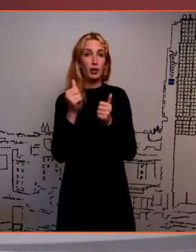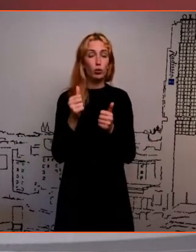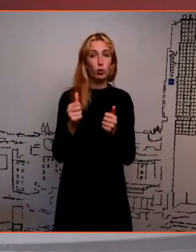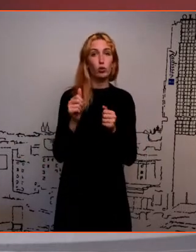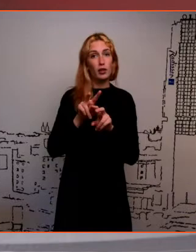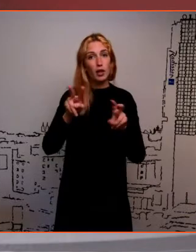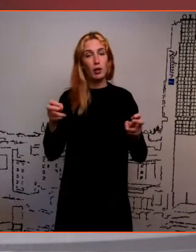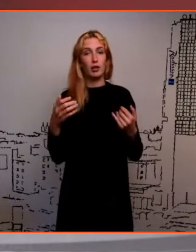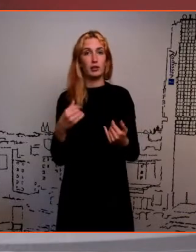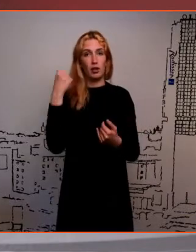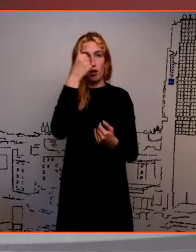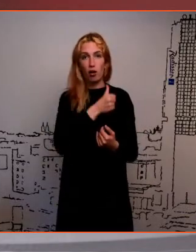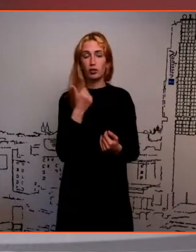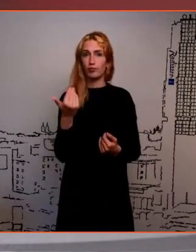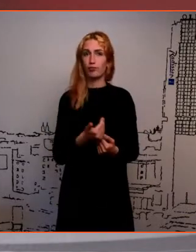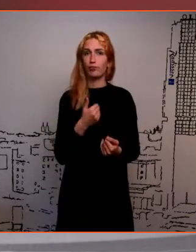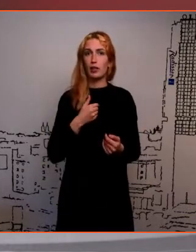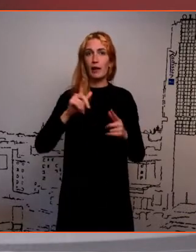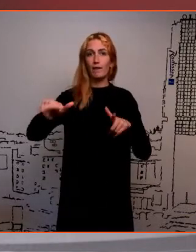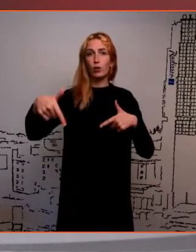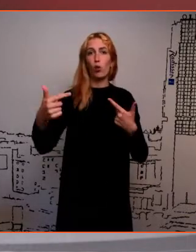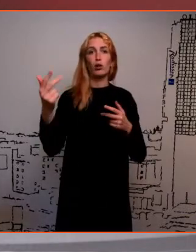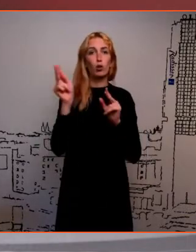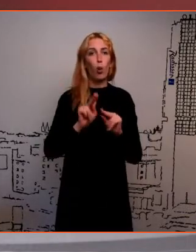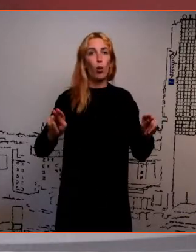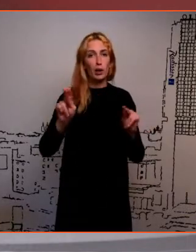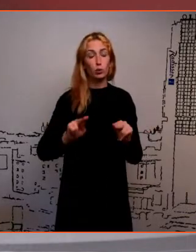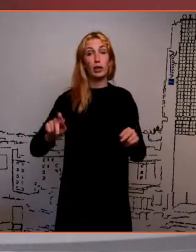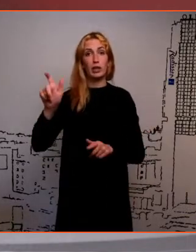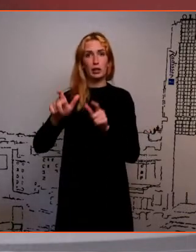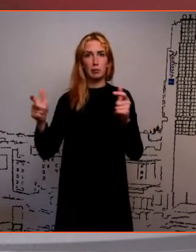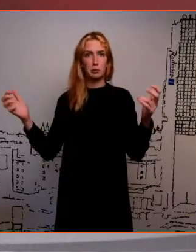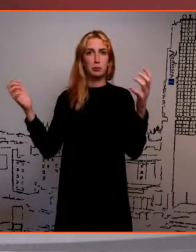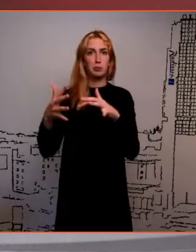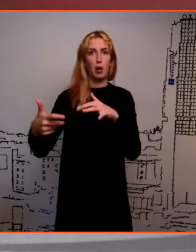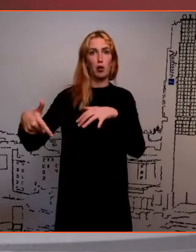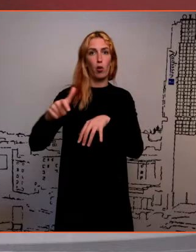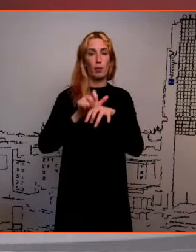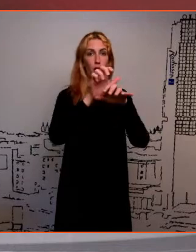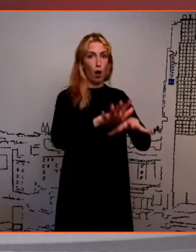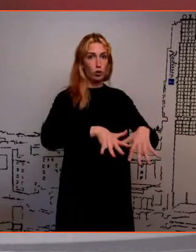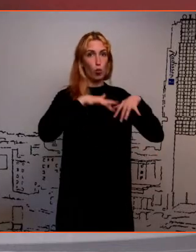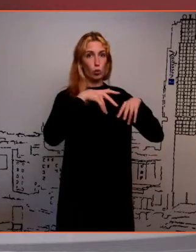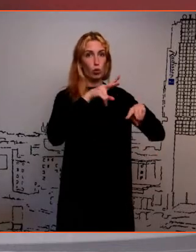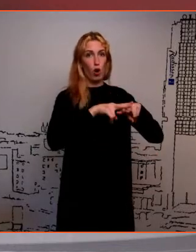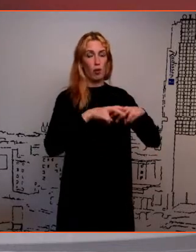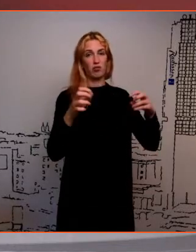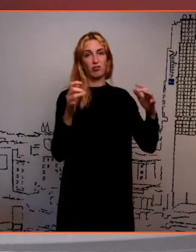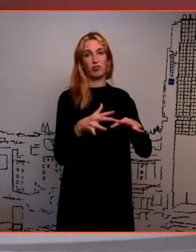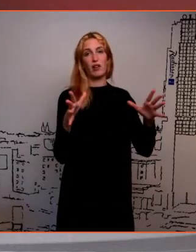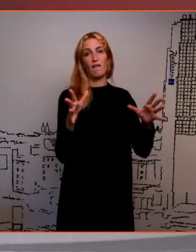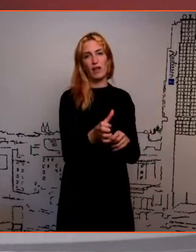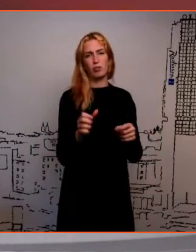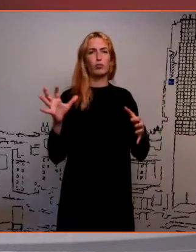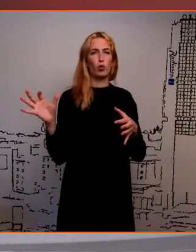eelistatud virtuaalsed, koolitused ja sinna tuleb inimesi rohkem kui auditoriumisse. See on muidugi piirangutega